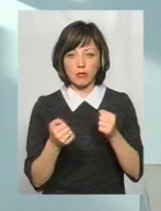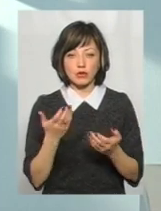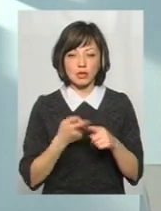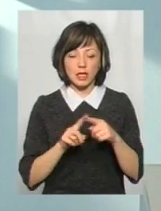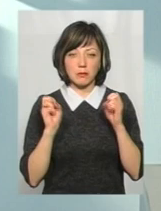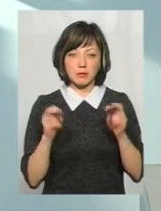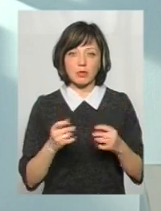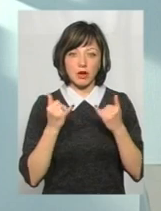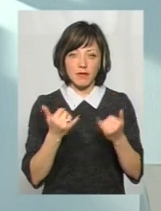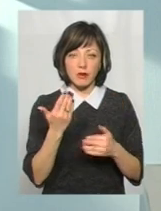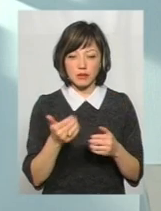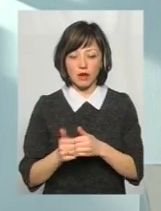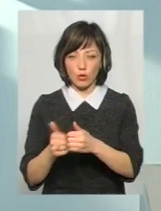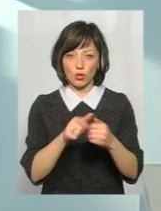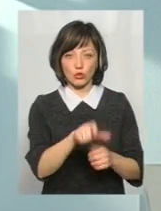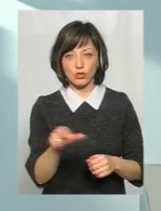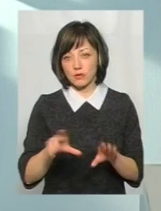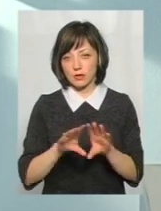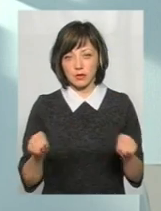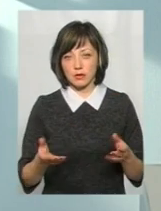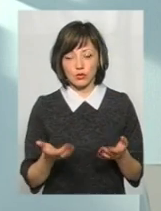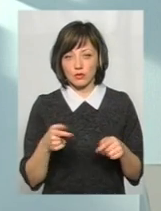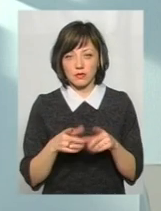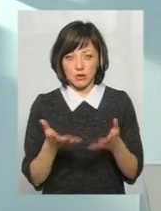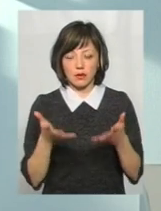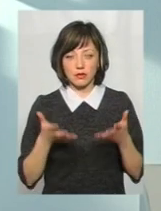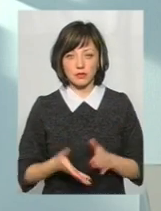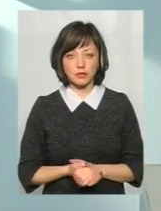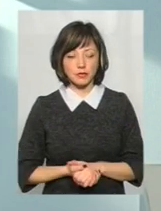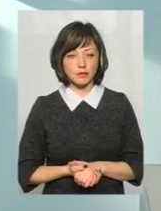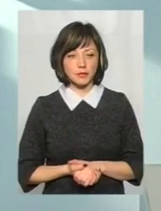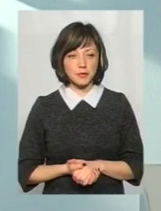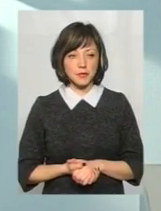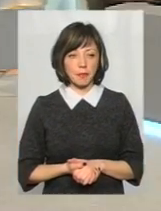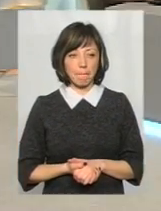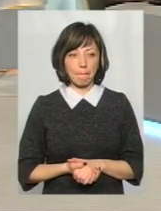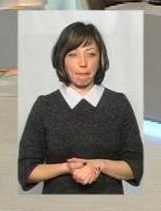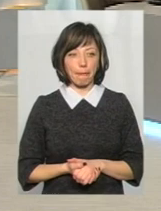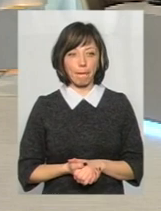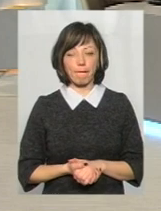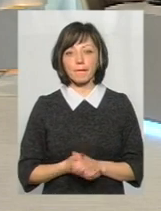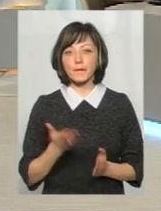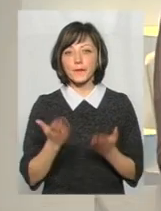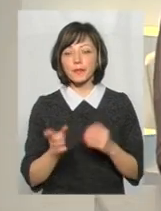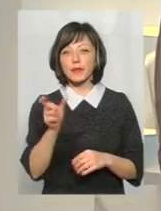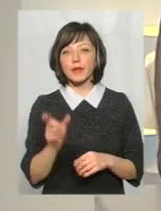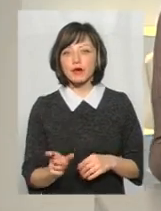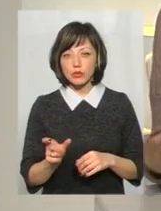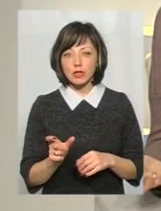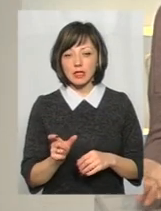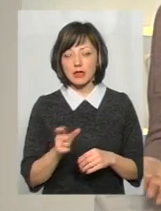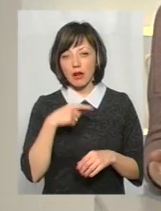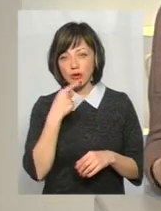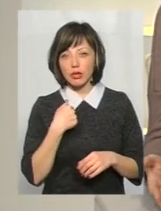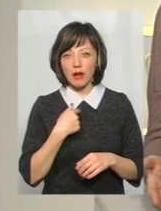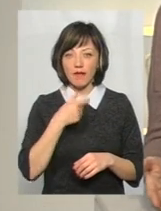небезпечно для вас і для оточуючих. Тобто тут все прописано. Але якщо людина все ж таки силається, що це